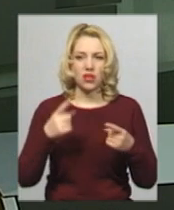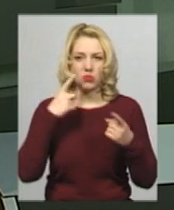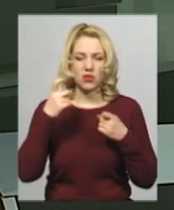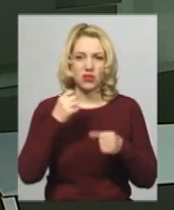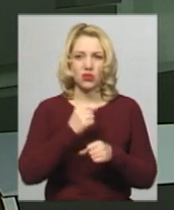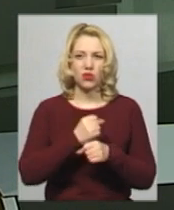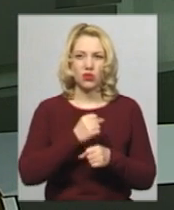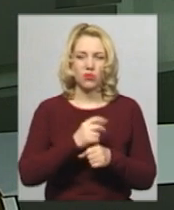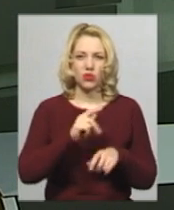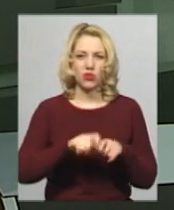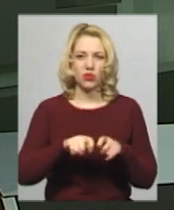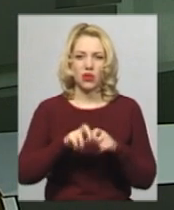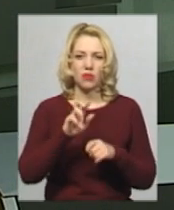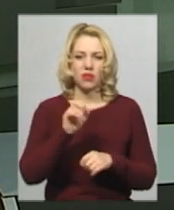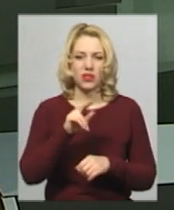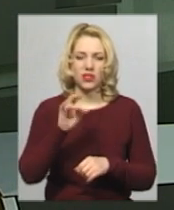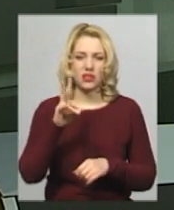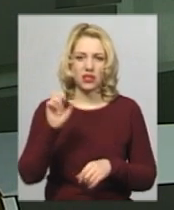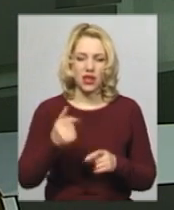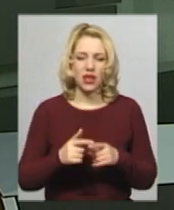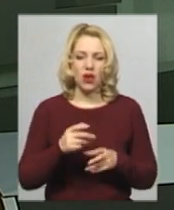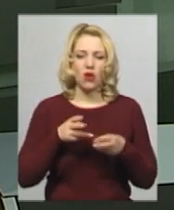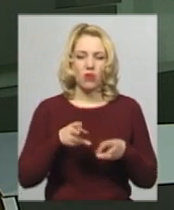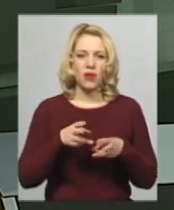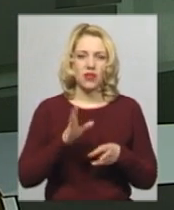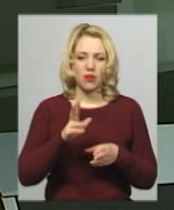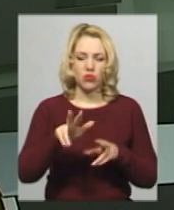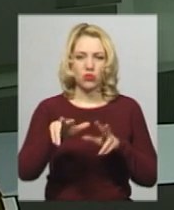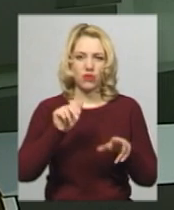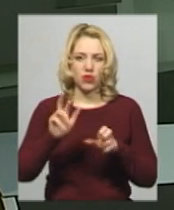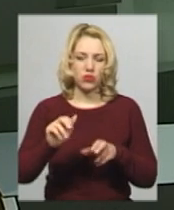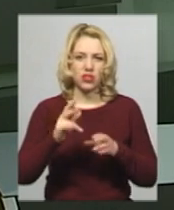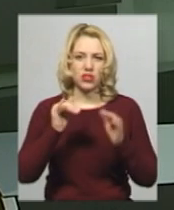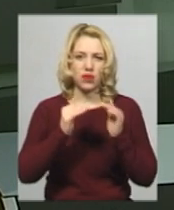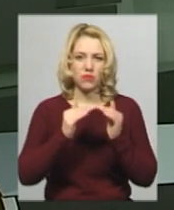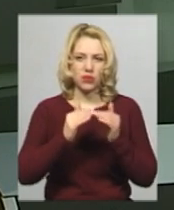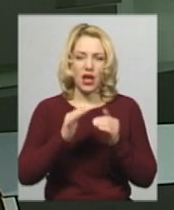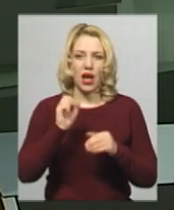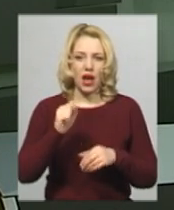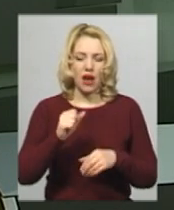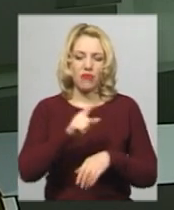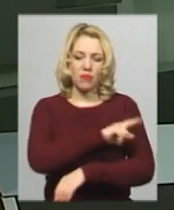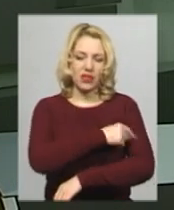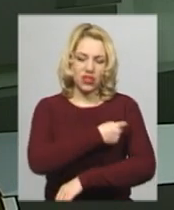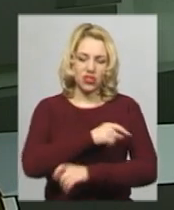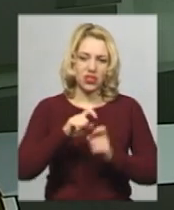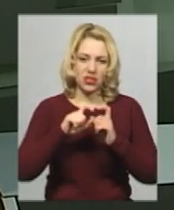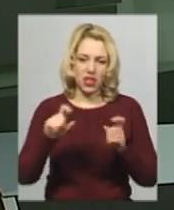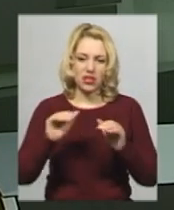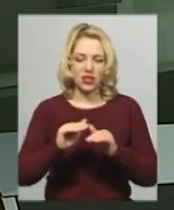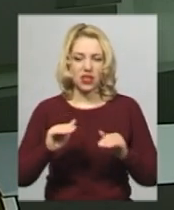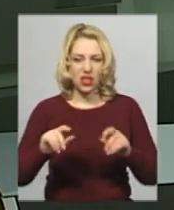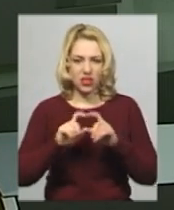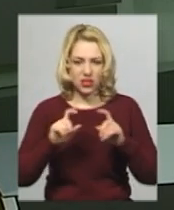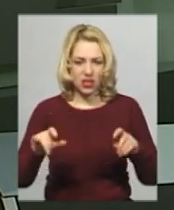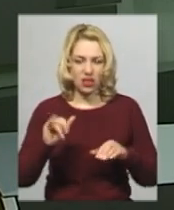контролю Ірина Бачинська. За її словами, опалення відключать у помешканнях хмельничан. У медичних закладах, дитячих садках та школах